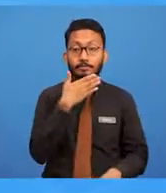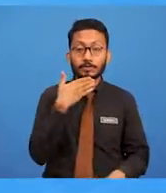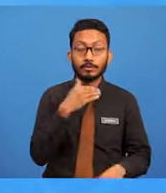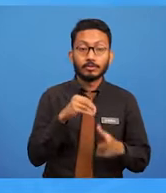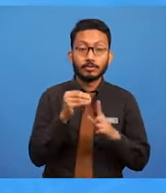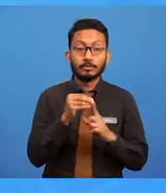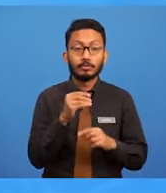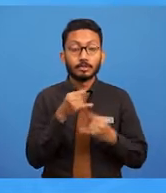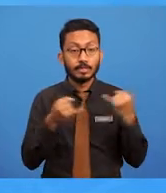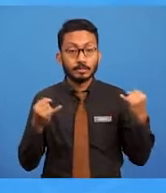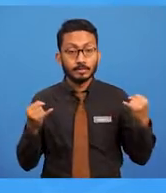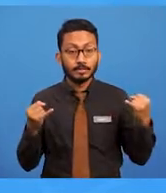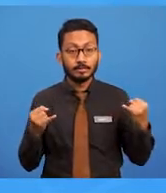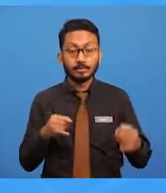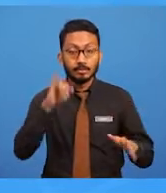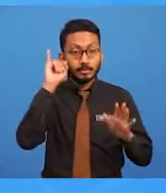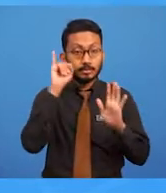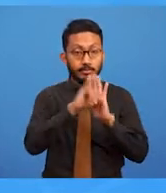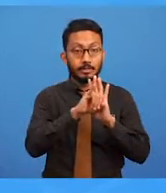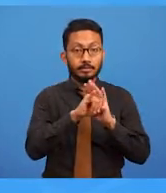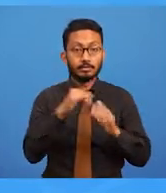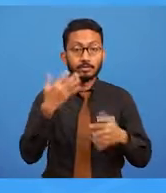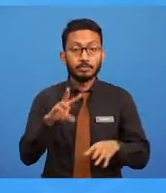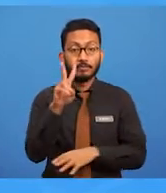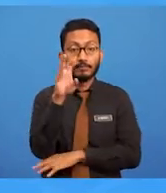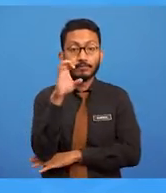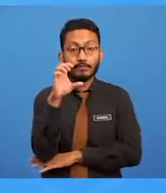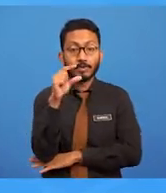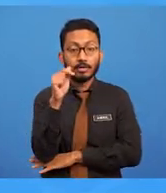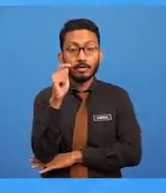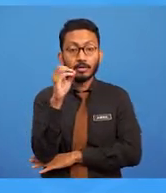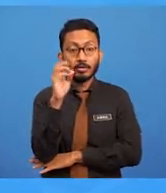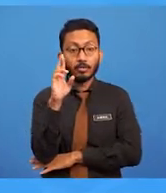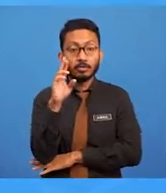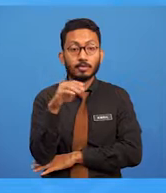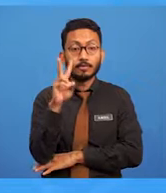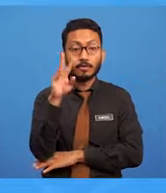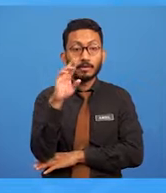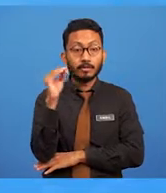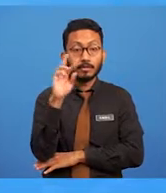jenis imej vektor dan jenis imej raster.